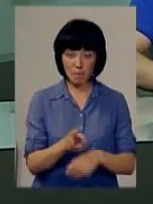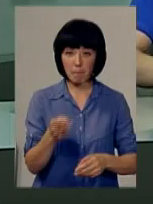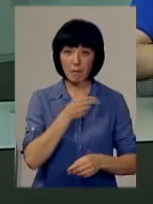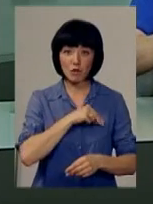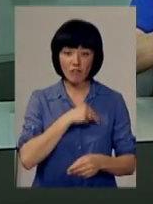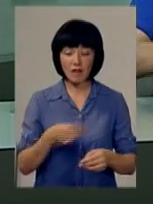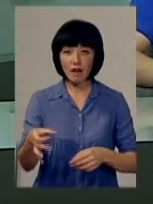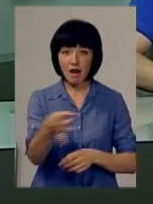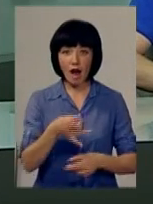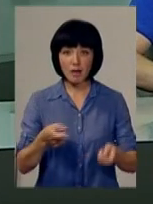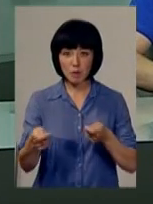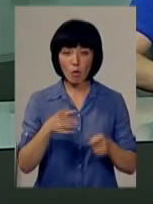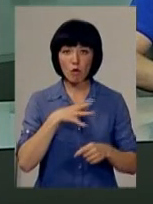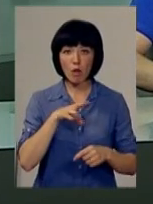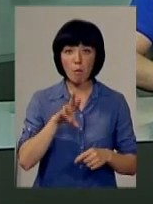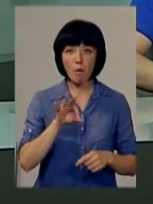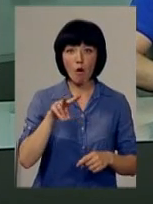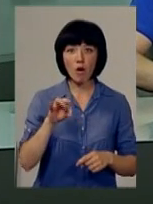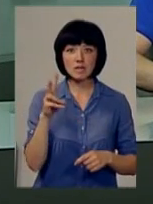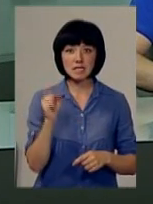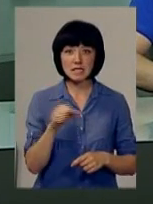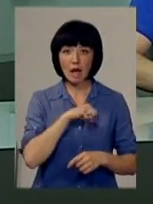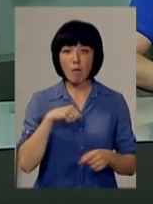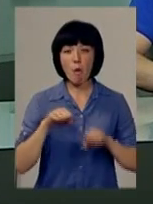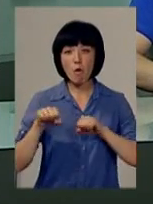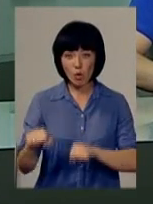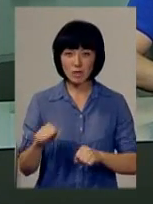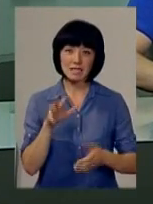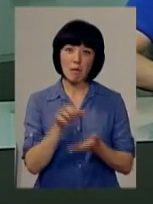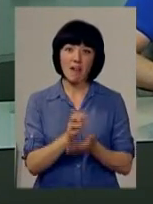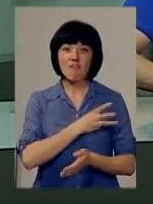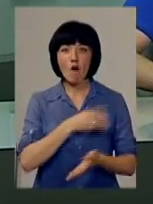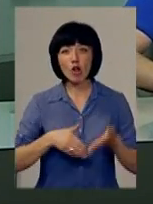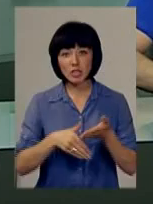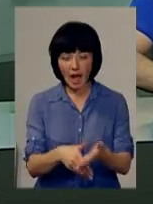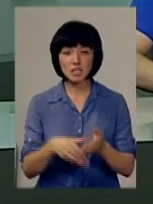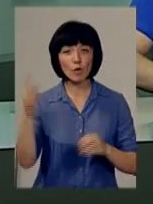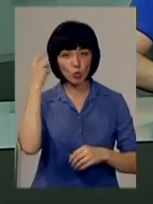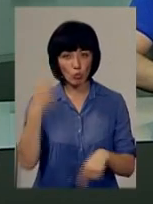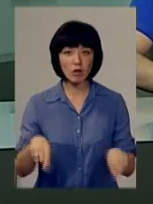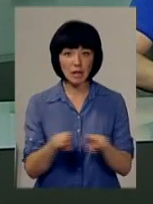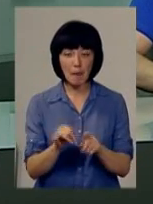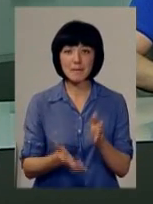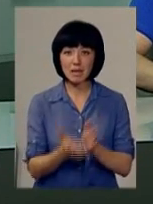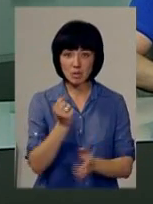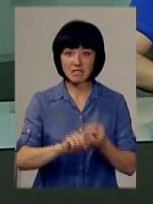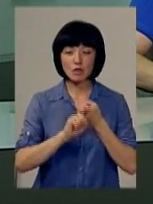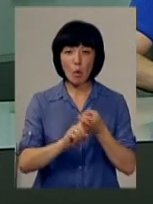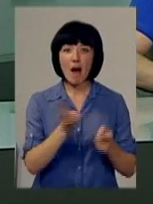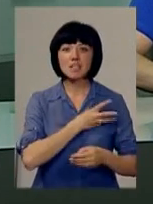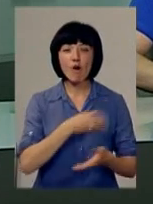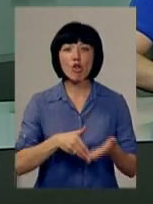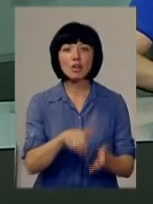райдержадміністрацію, були в полонській самообороні, займалися волонтерством. Ну, відповідно, я так собі думаю, що і підтримати зв'язок з